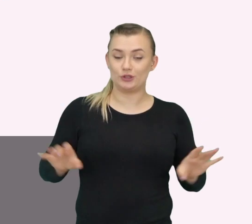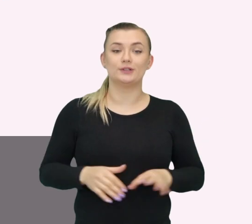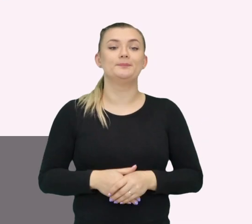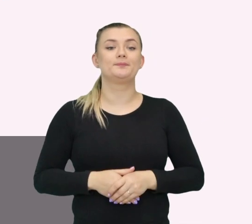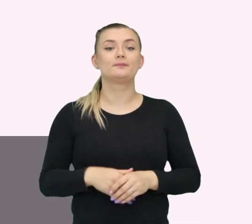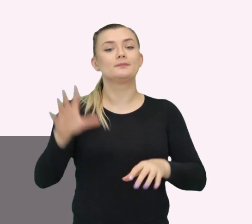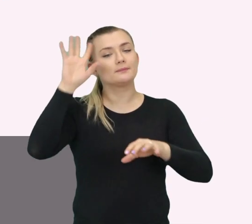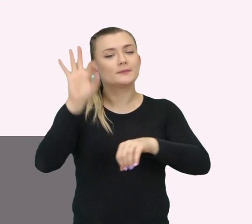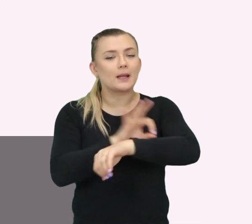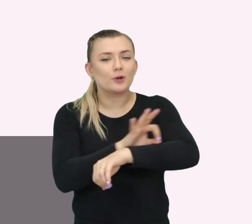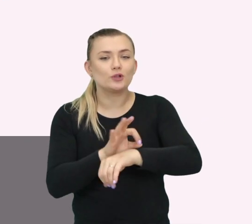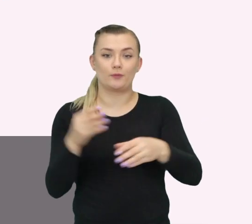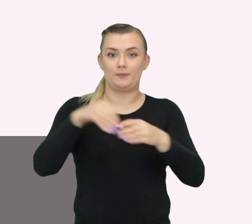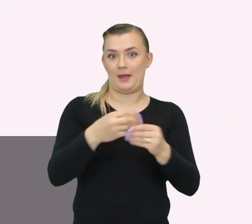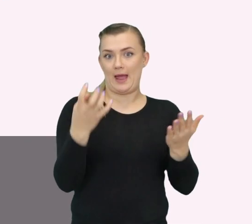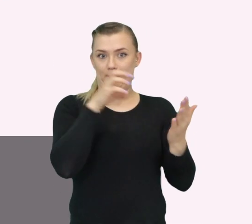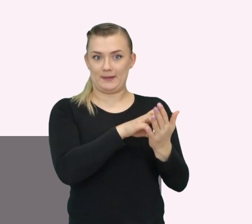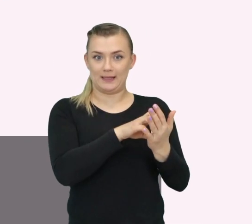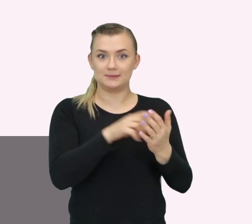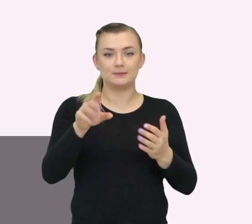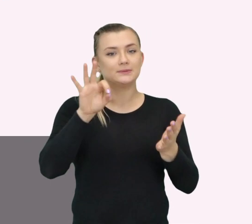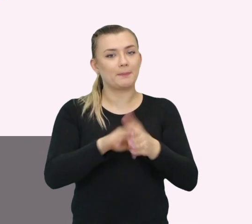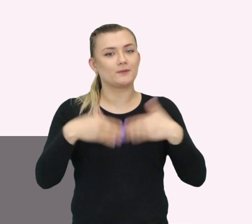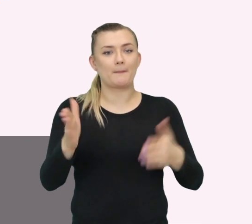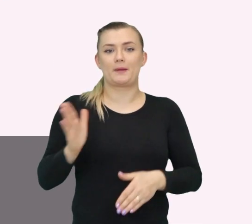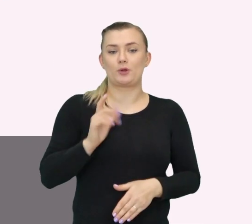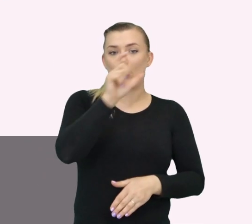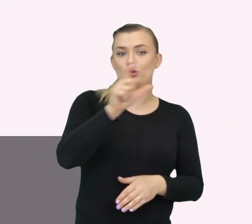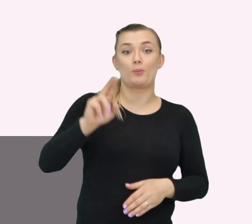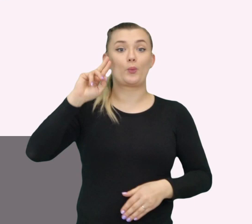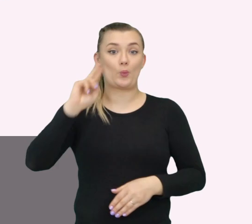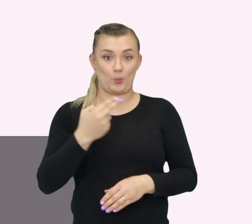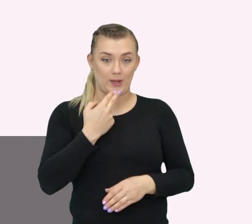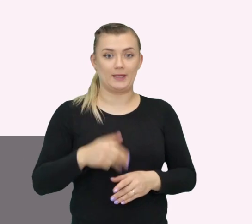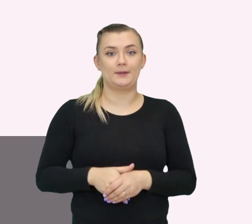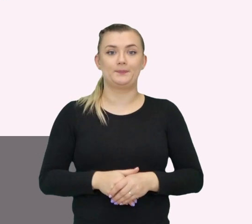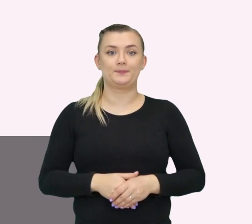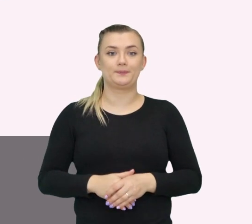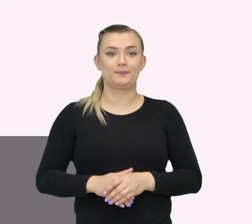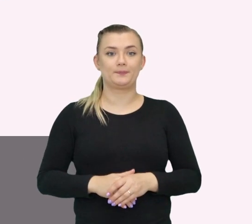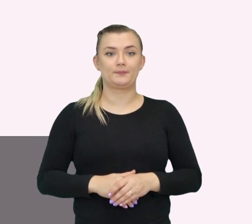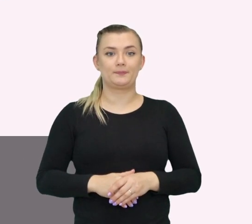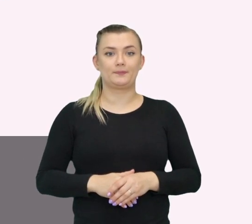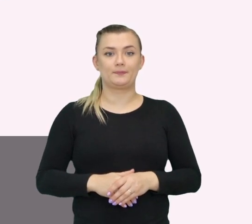pedagogicznych. Zaprojektował prototyp aplikacji zapewniającej bezpieczeństwo osobom głuchym.